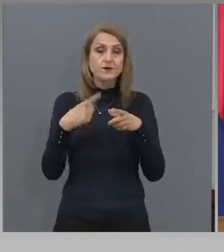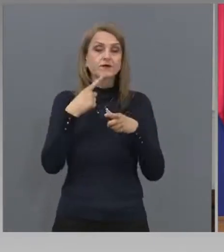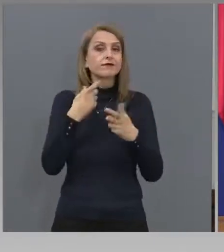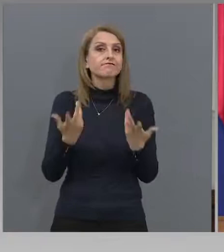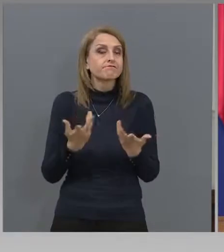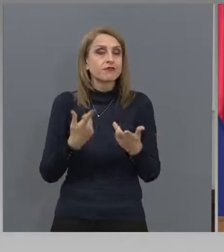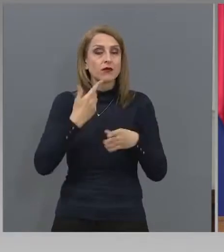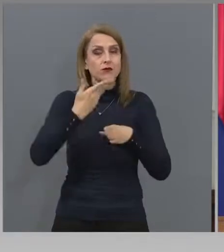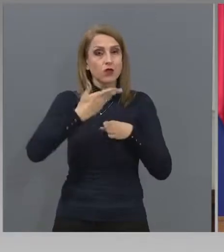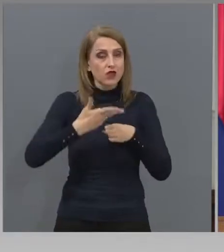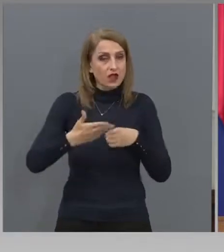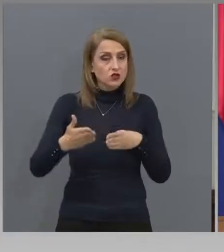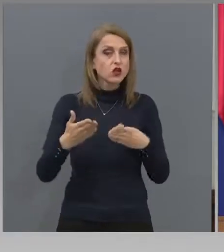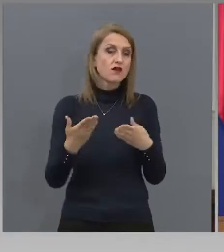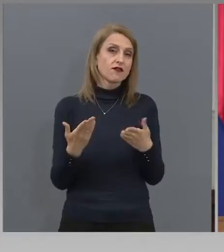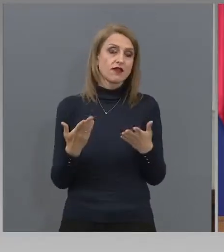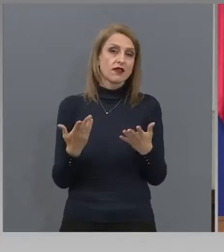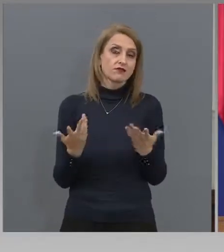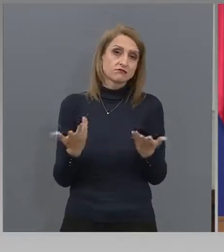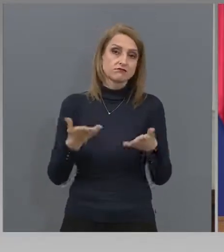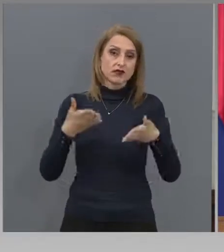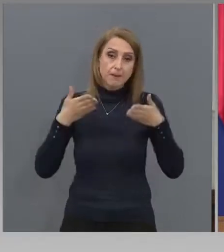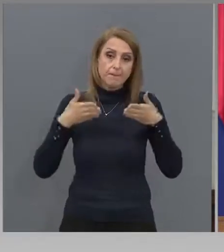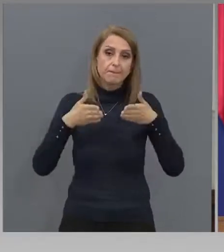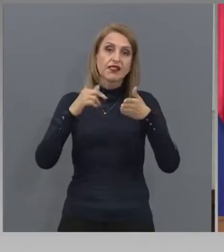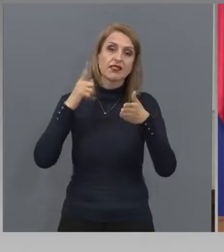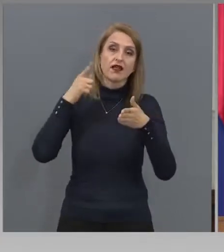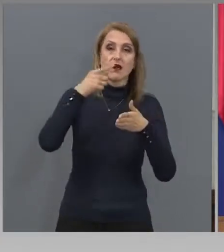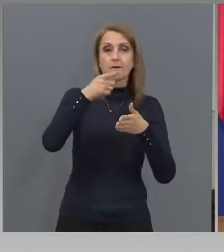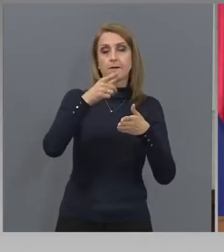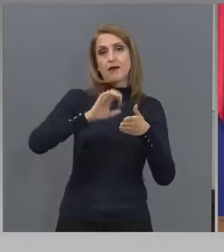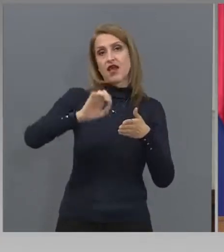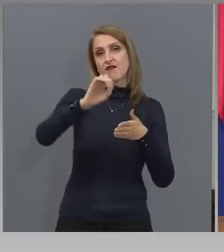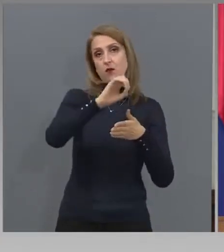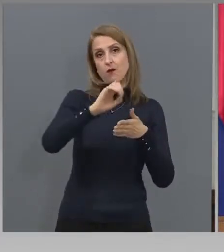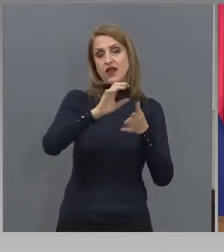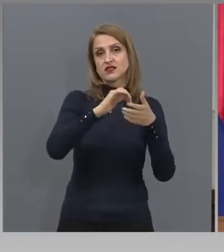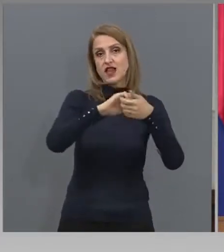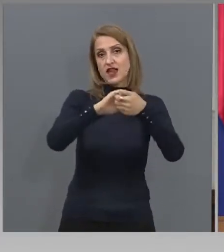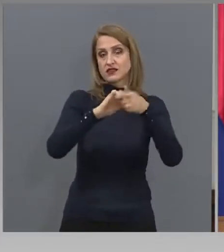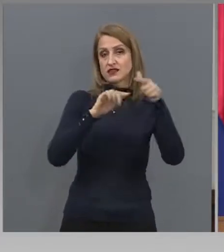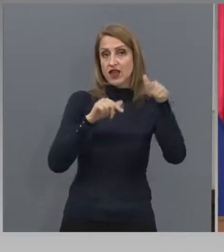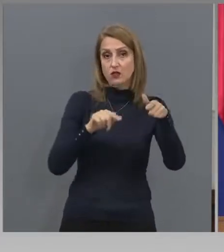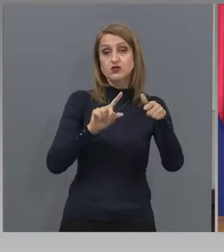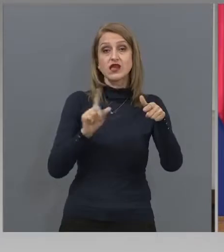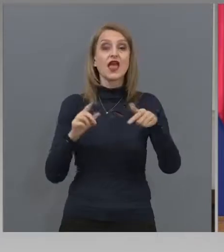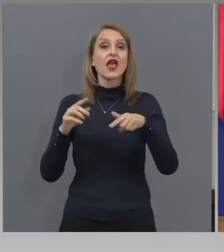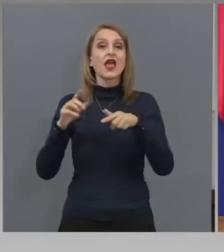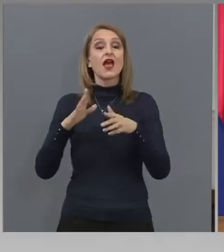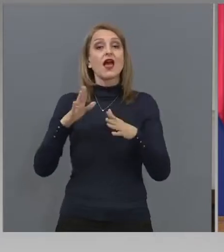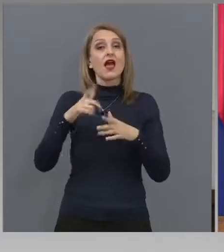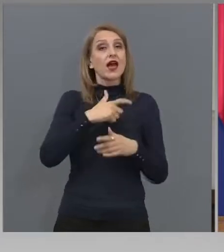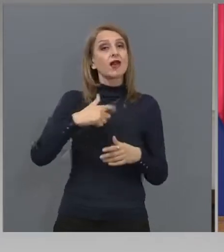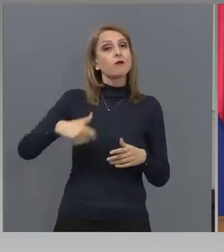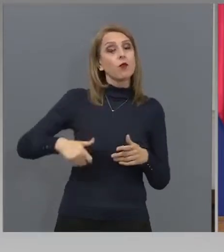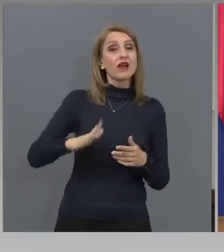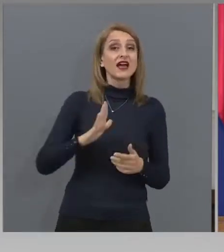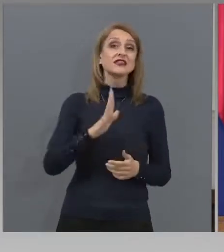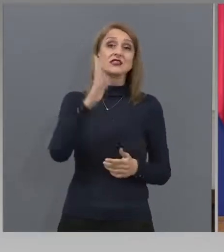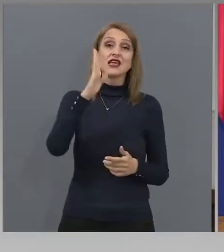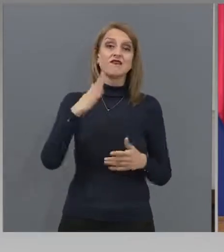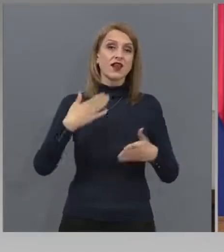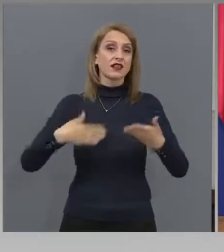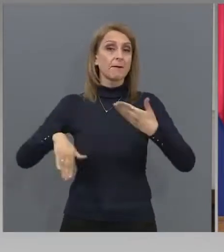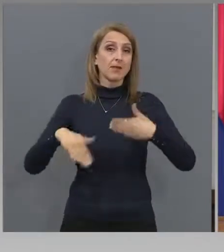пъти към Европейския съюз и на Република Северна Македония. Моля така да се нарича